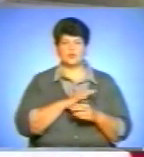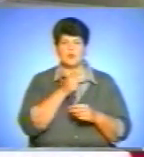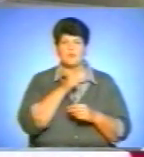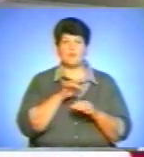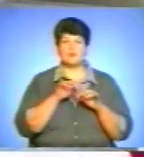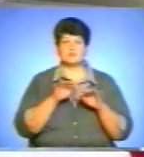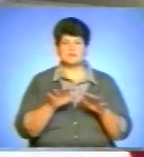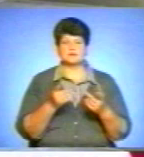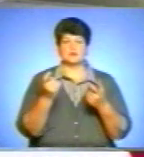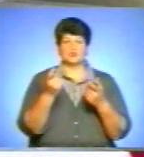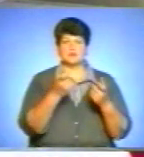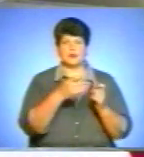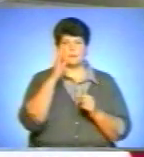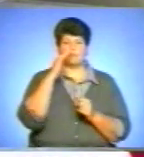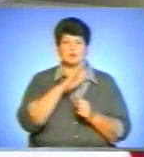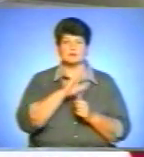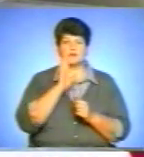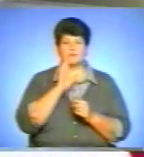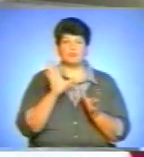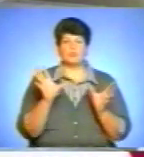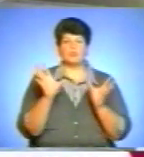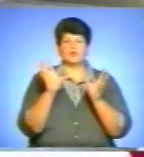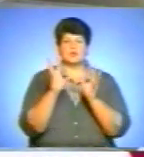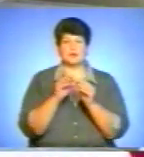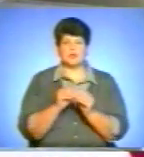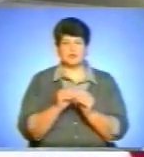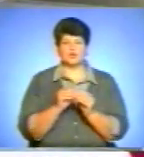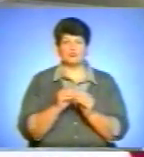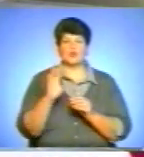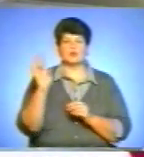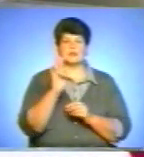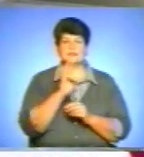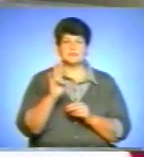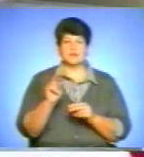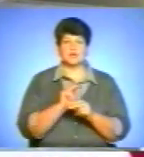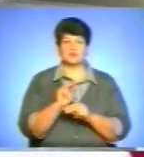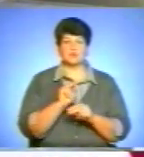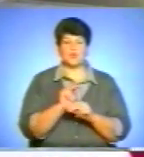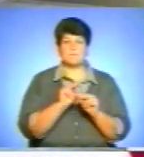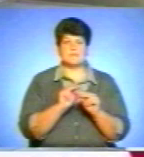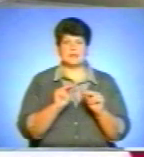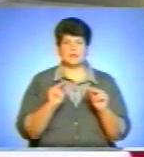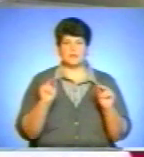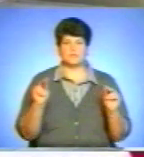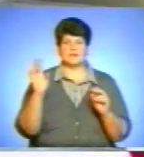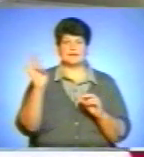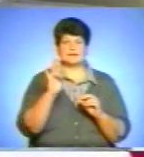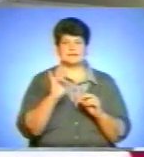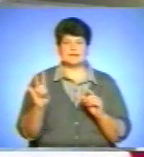залучаємо і батьків. Тобто поєднюємо християнську педагогіку, де церква,